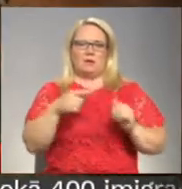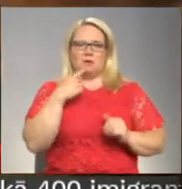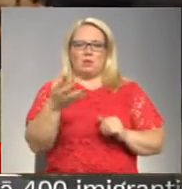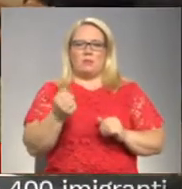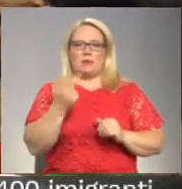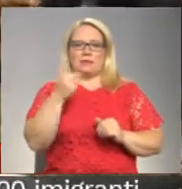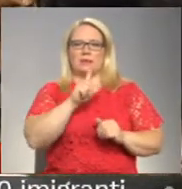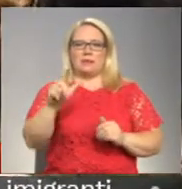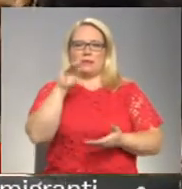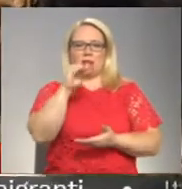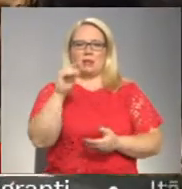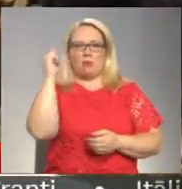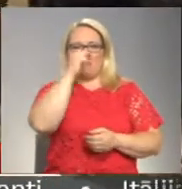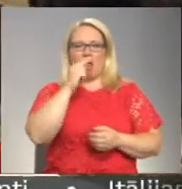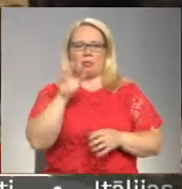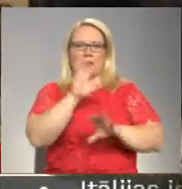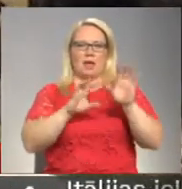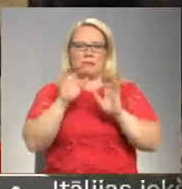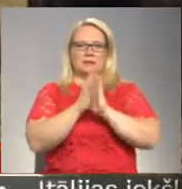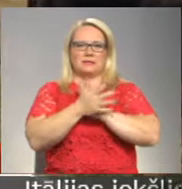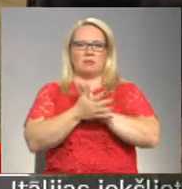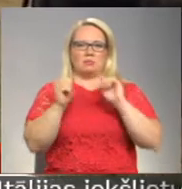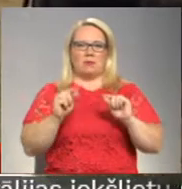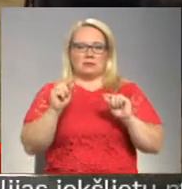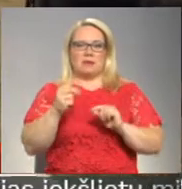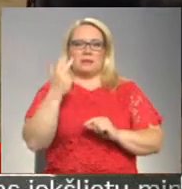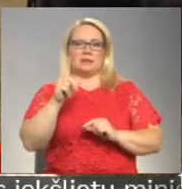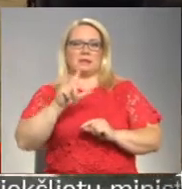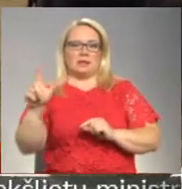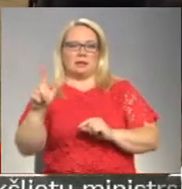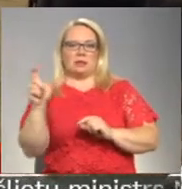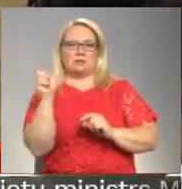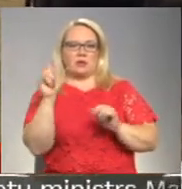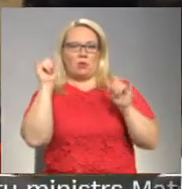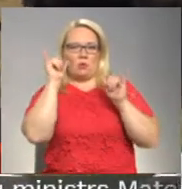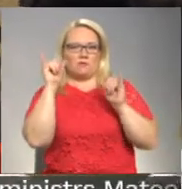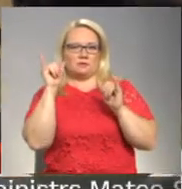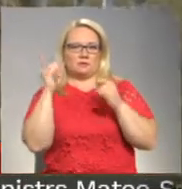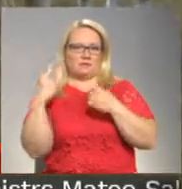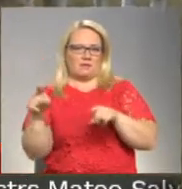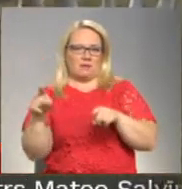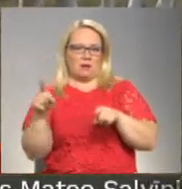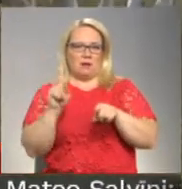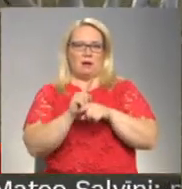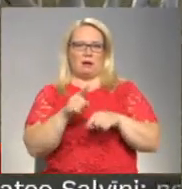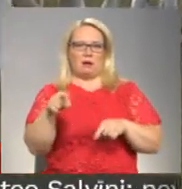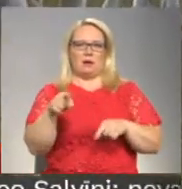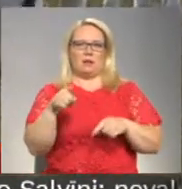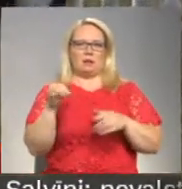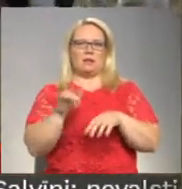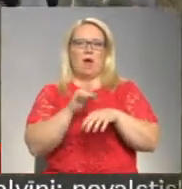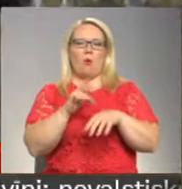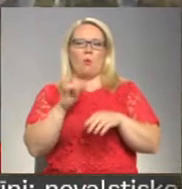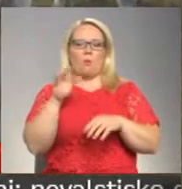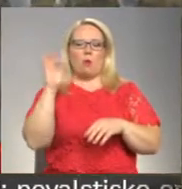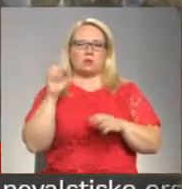litri piena no melnraibā, saņētas sieriņš būs mazāks nekā, ja tu paņem 3 litri no zilās gotiņas. Arī tauku procentiņām